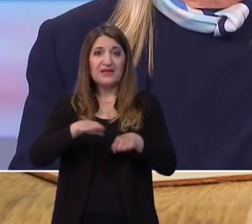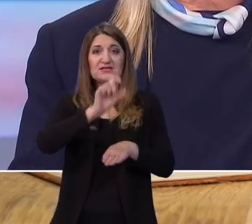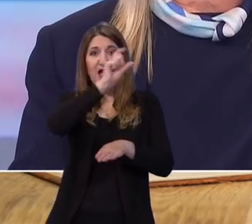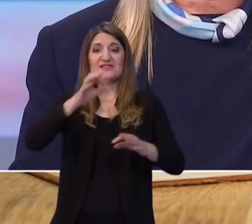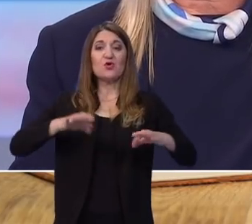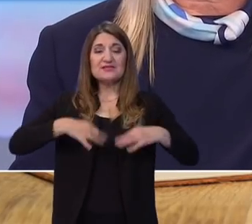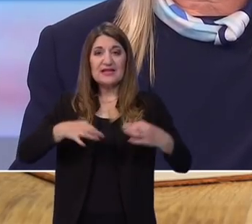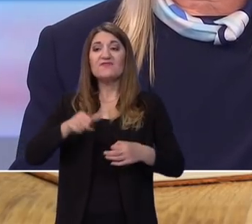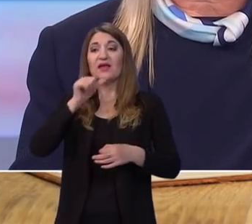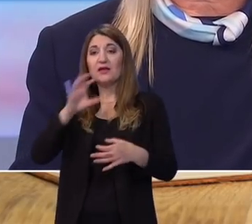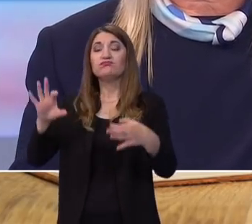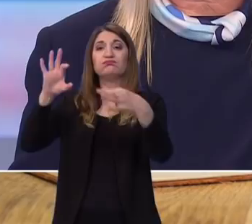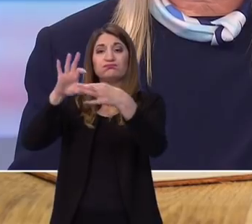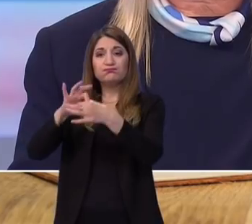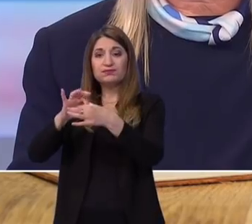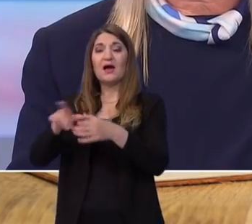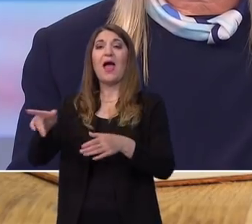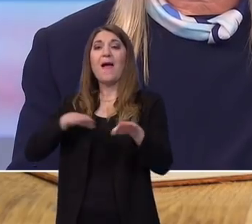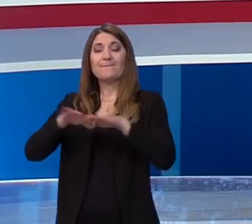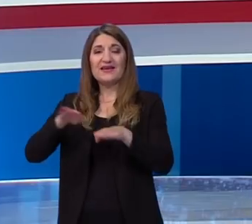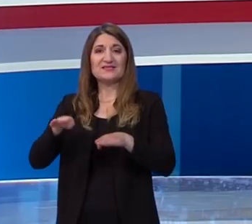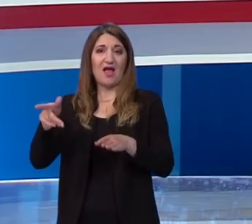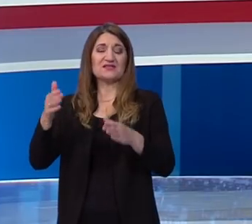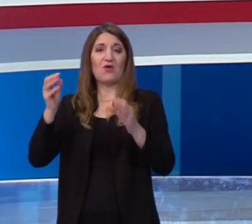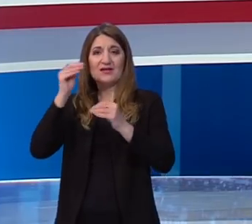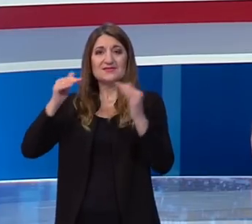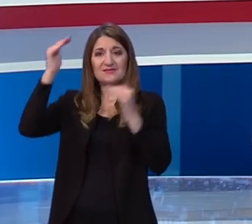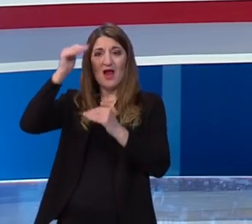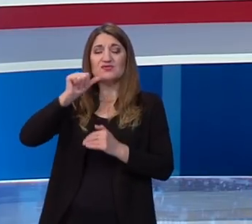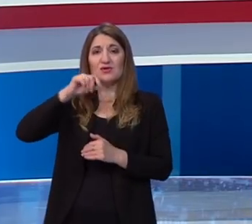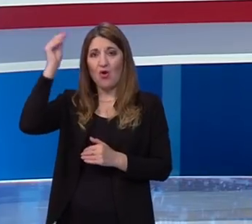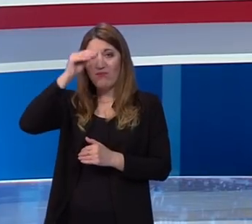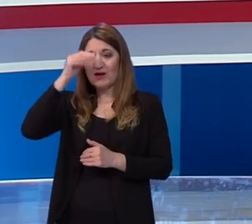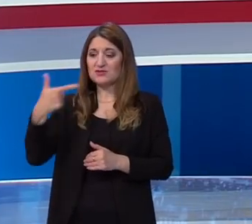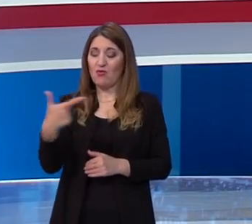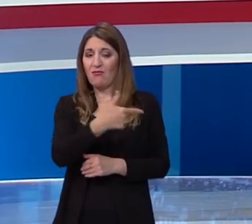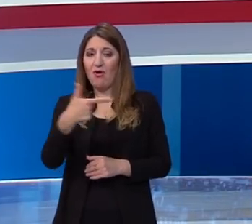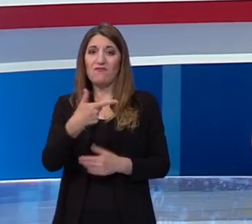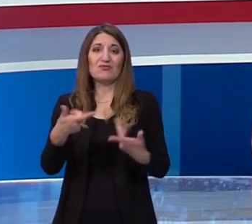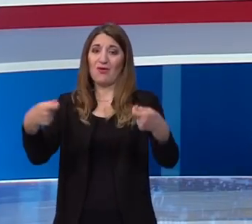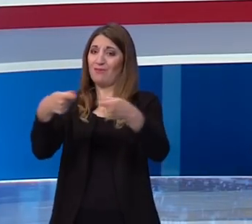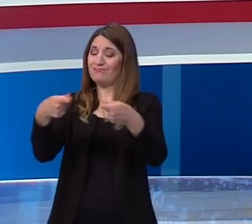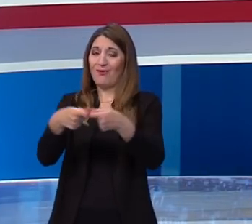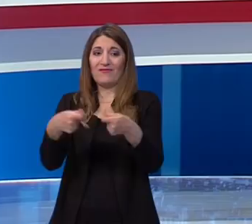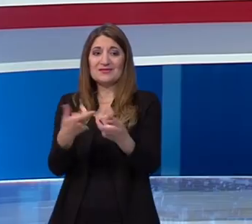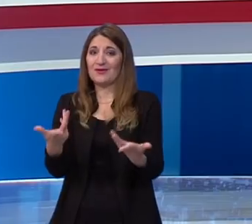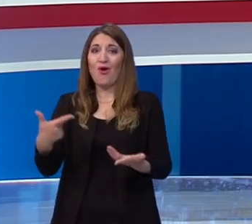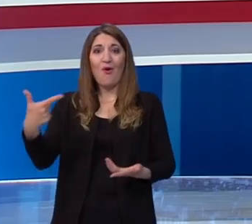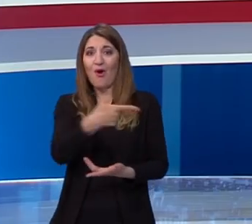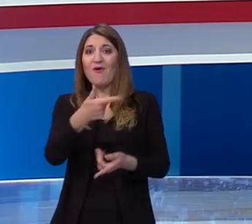kombinaciji sa ministarstvom znanosti i obrazovanja. Oni su u nekakvoj sinergiji trebali